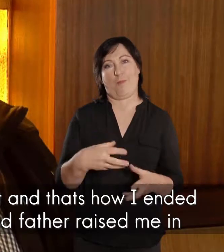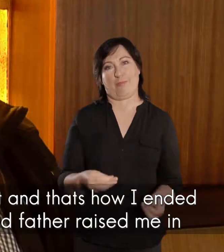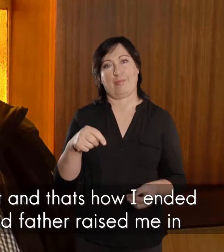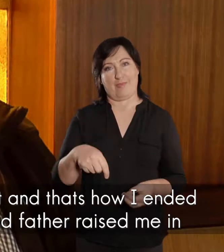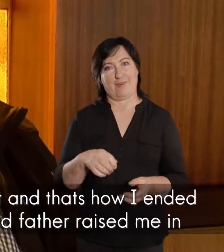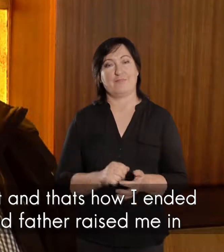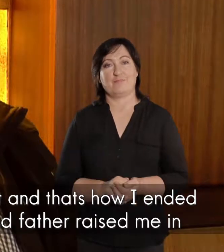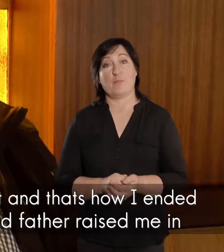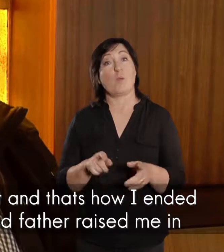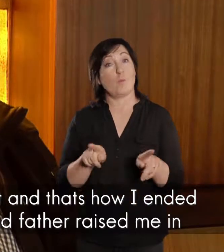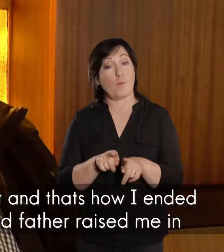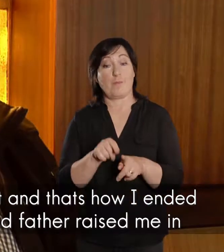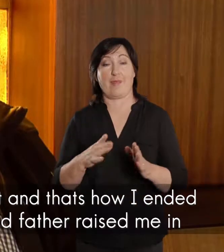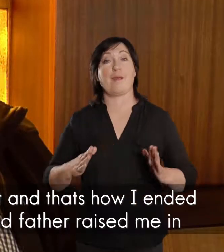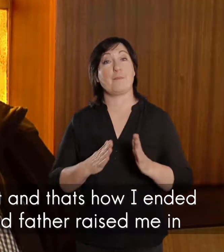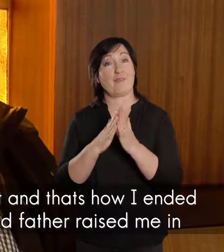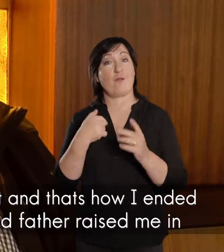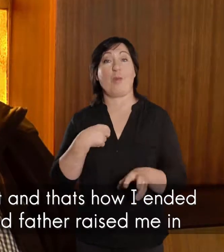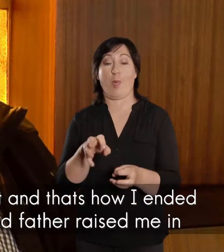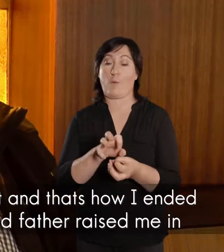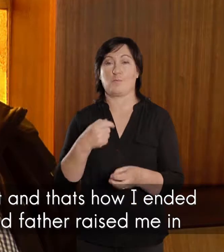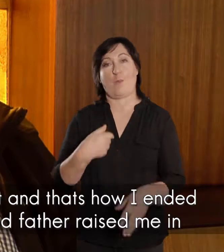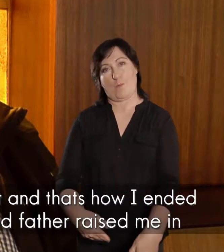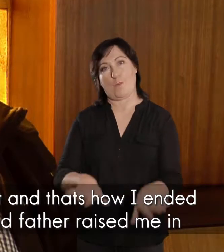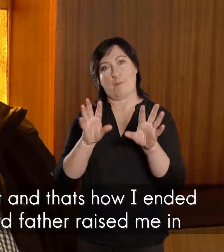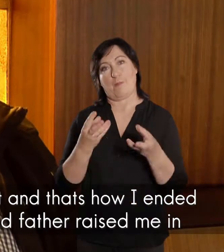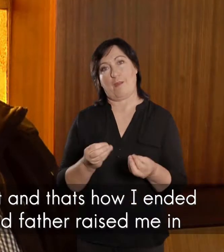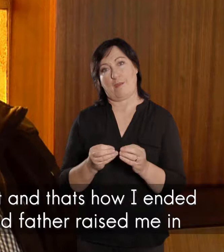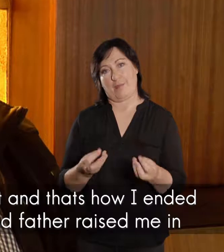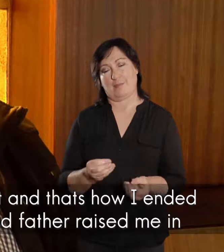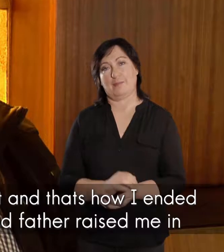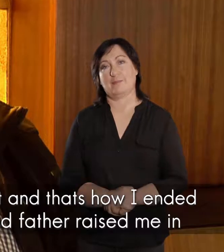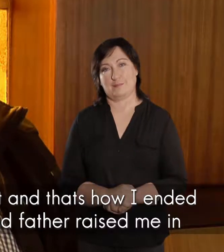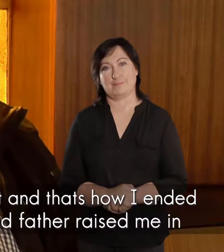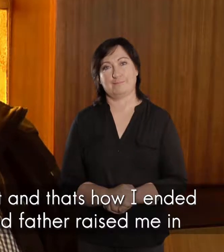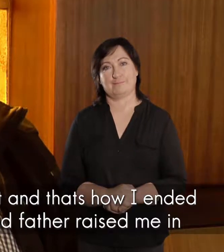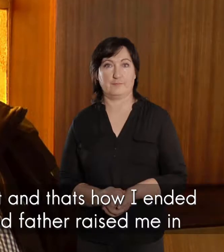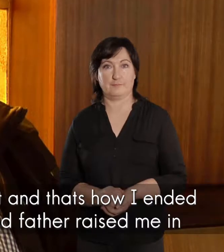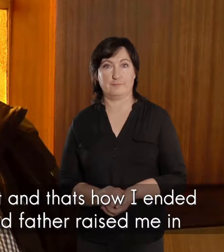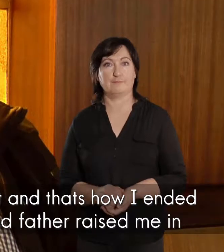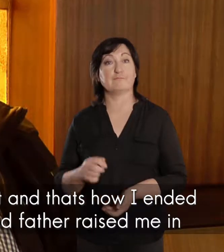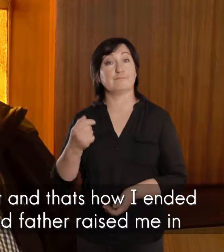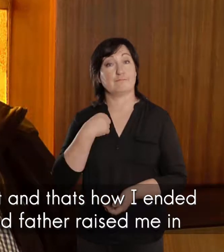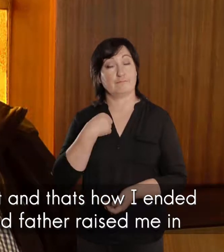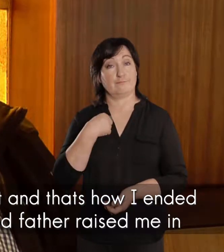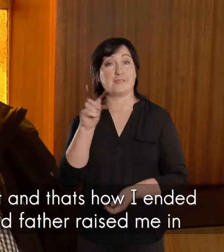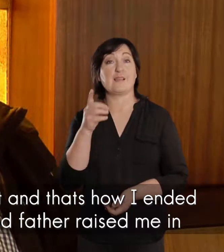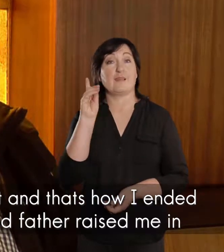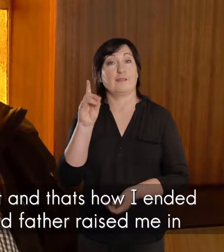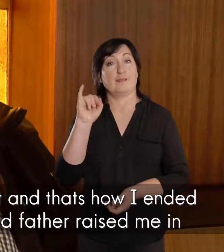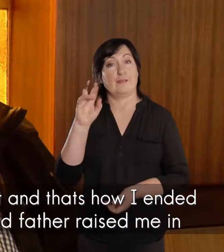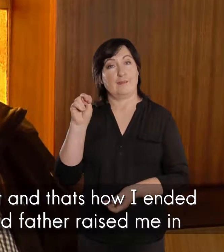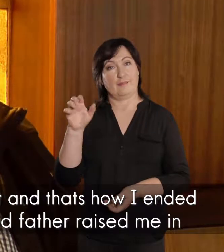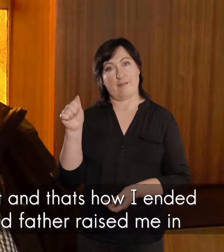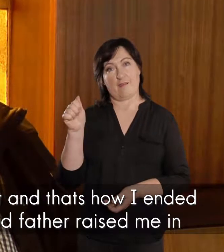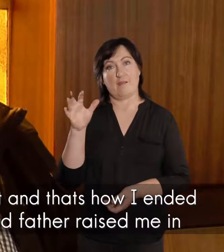en so het ek dan hier beland, by die gemeente, waarin my ma en my pa my groot